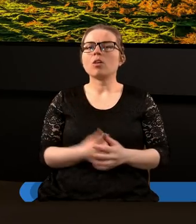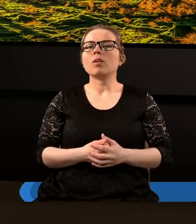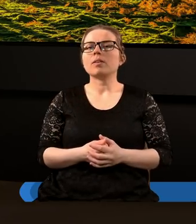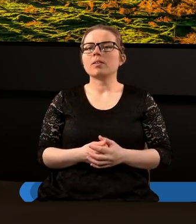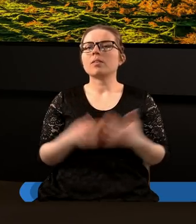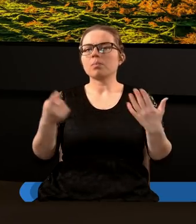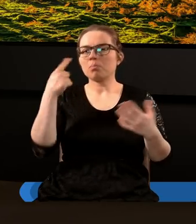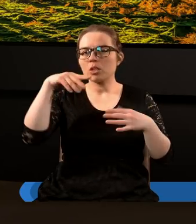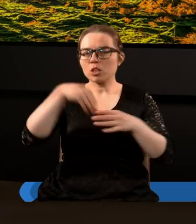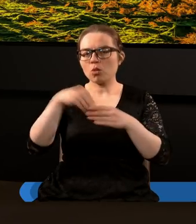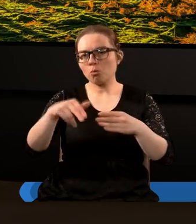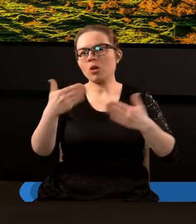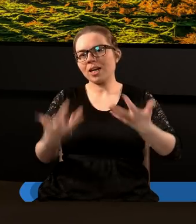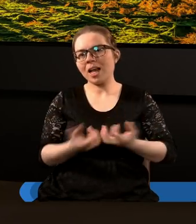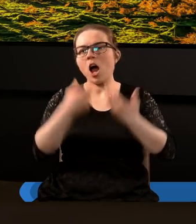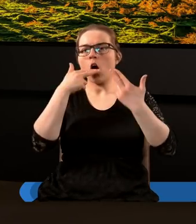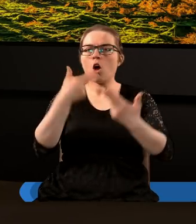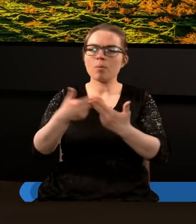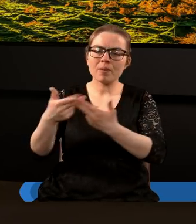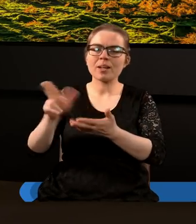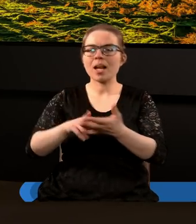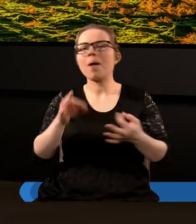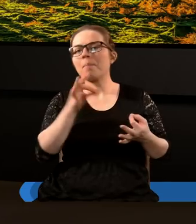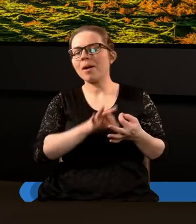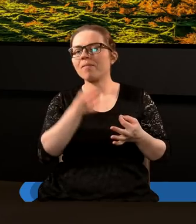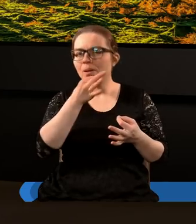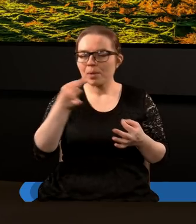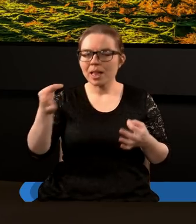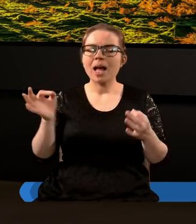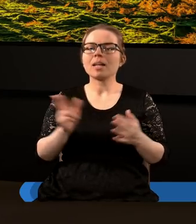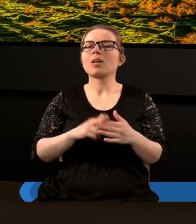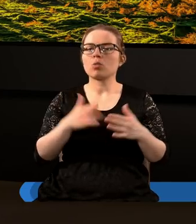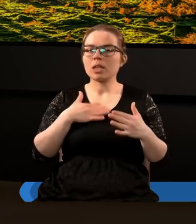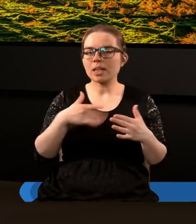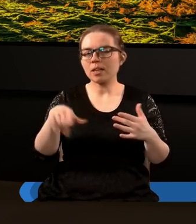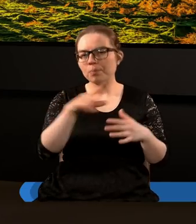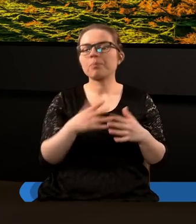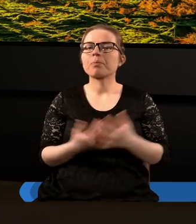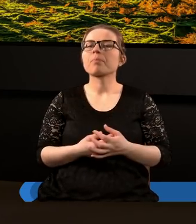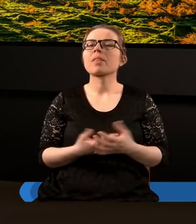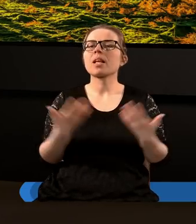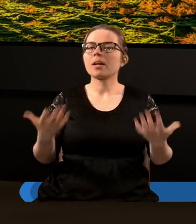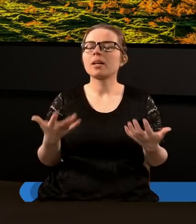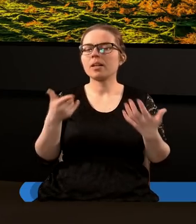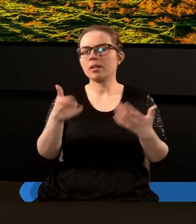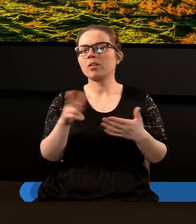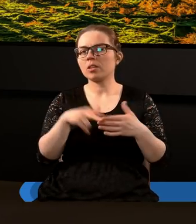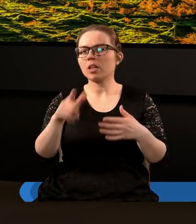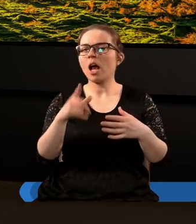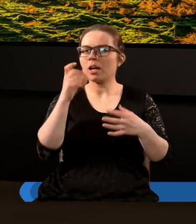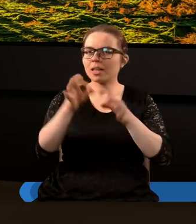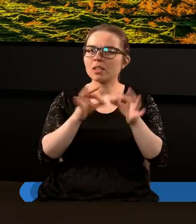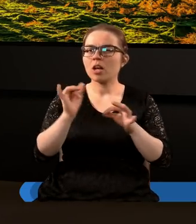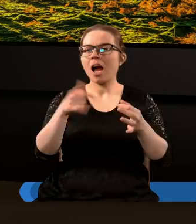i myślę, że tutaj znajdziemy właśnie odpowiedzi na pewne pytania i dalsza część historii gdzie